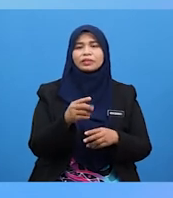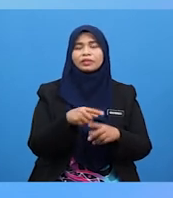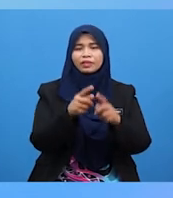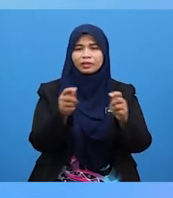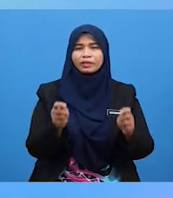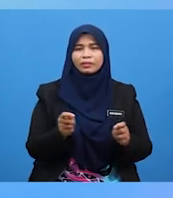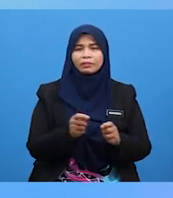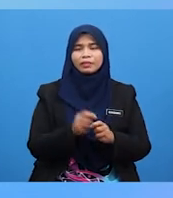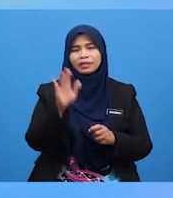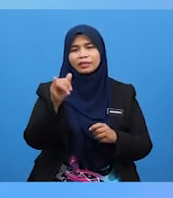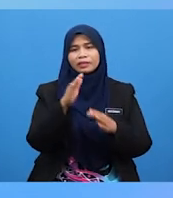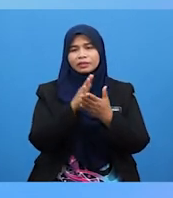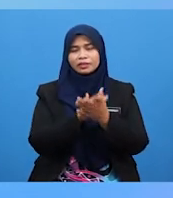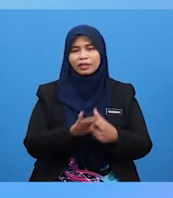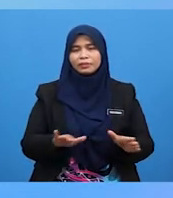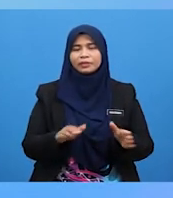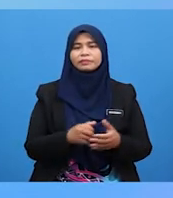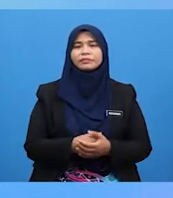Di Tempat Yang Selamat